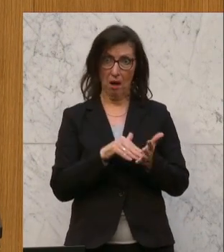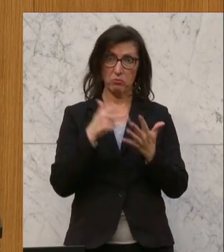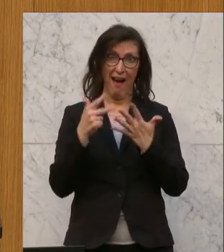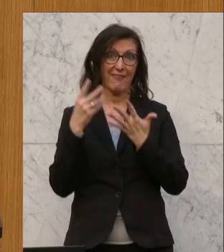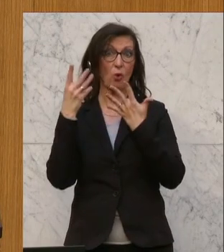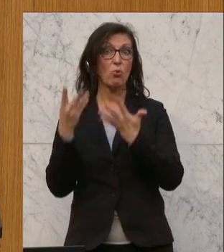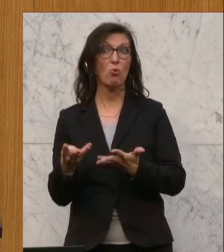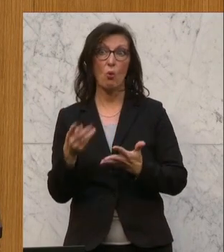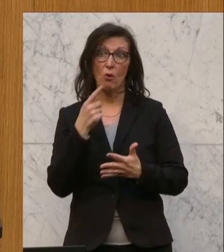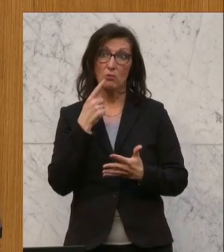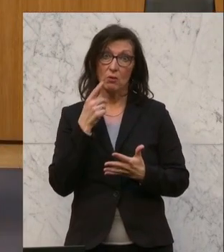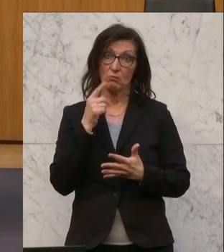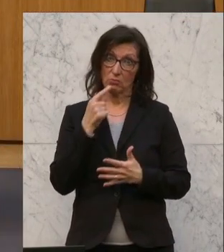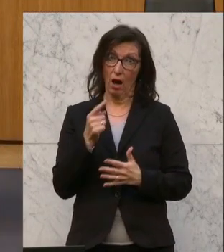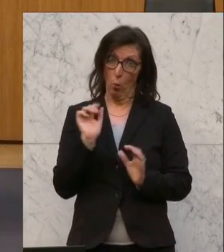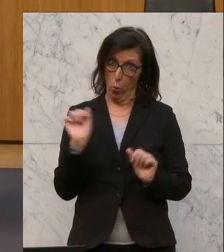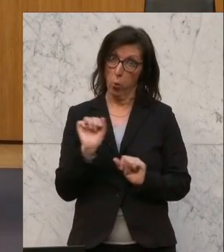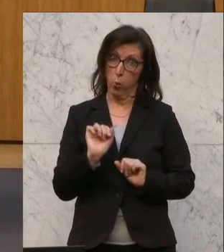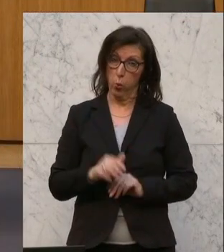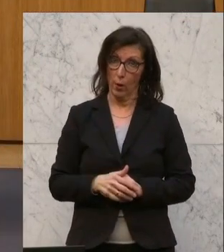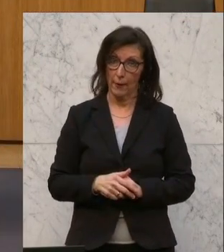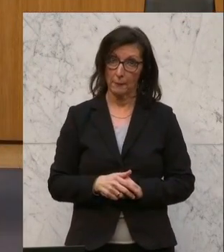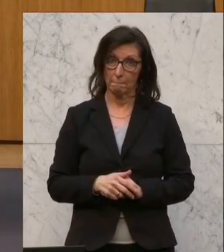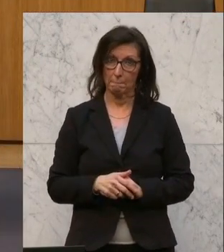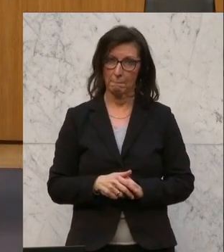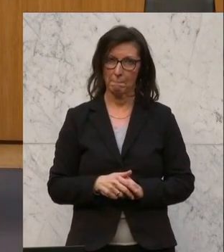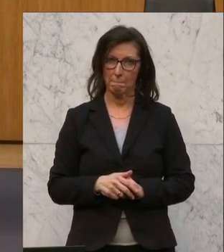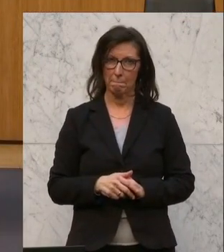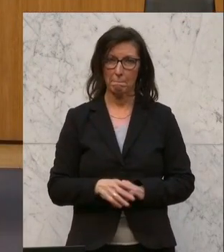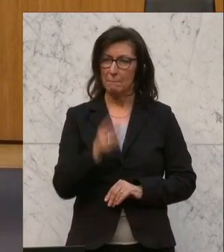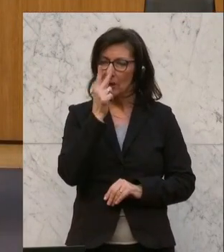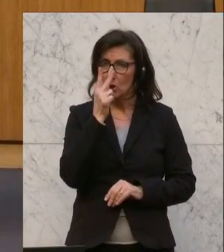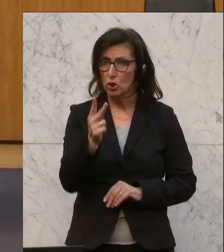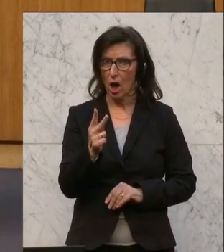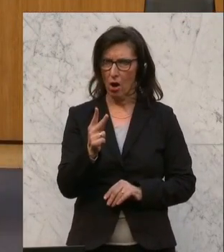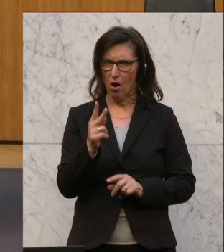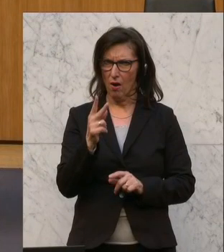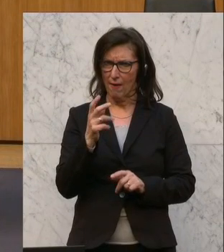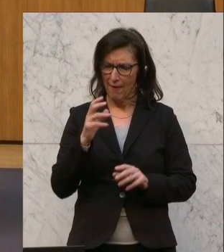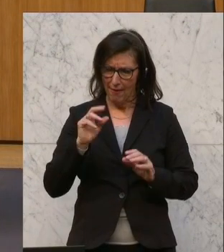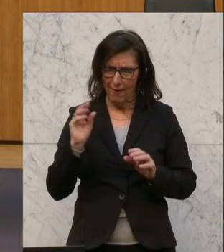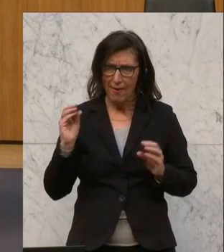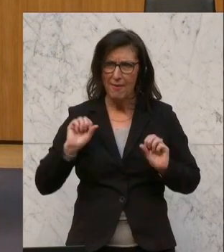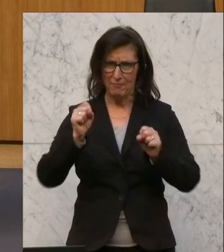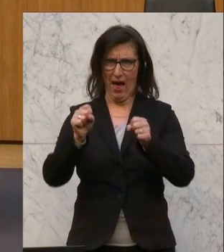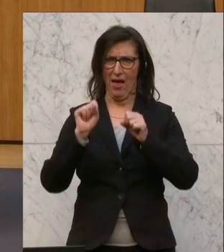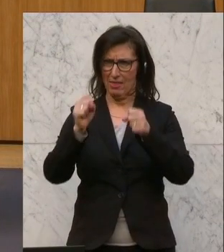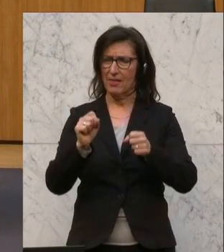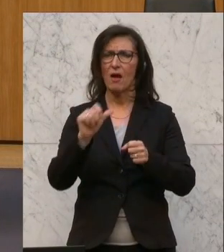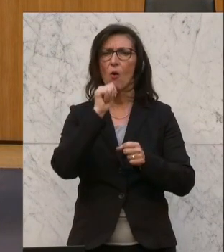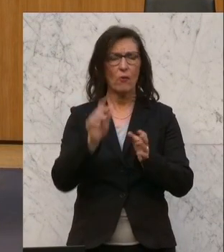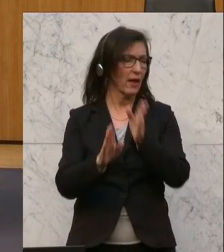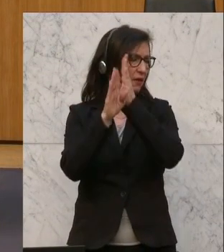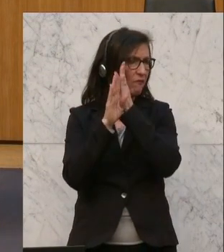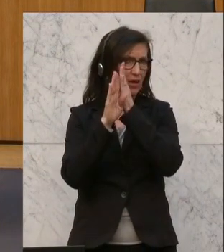sind als relevant eingestuft worden. Sehr geehrte Damen und Herren, hinschauen und handeln statt wegschauen, das zeichnet eine aktive Zivilgesellschaft